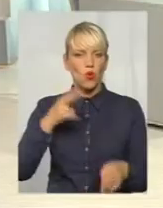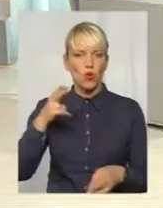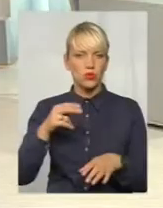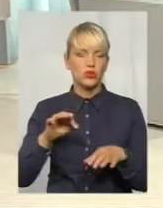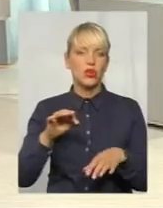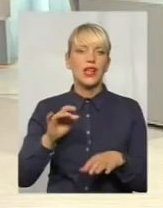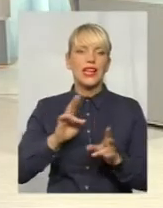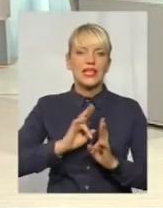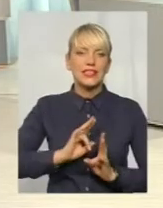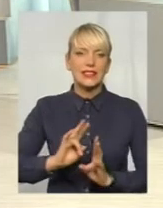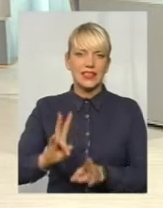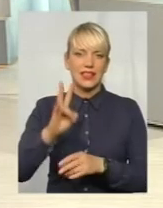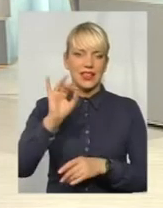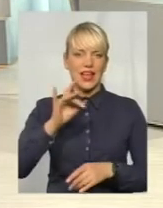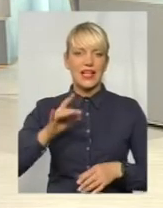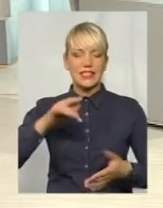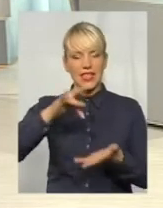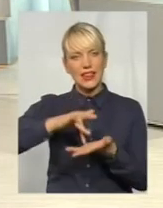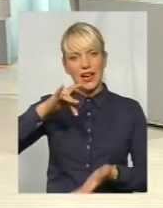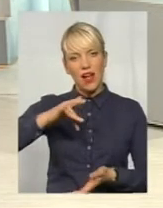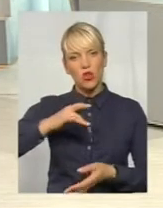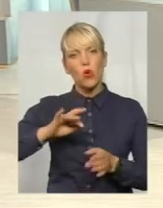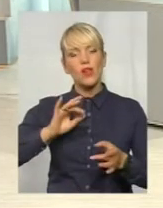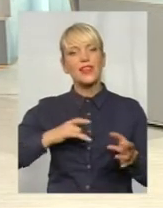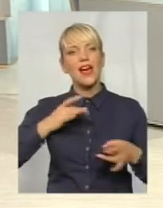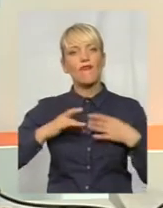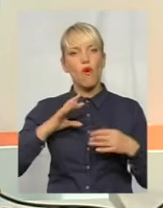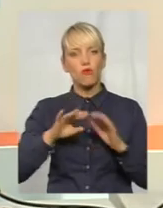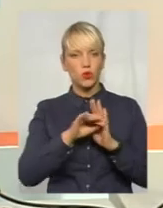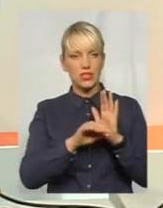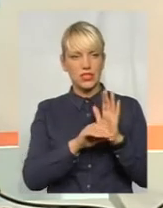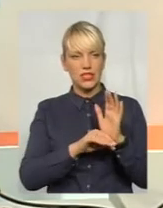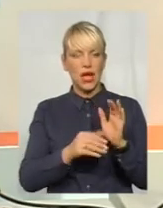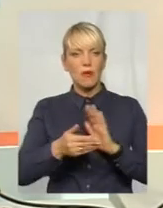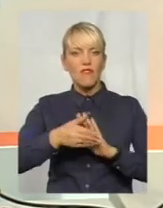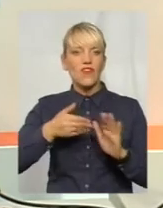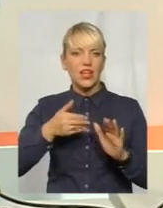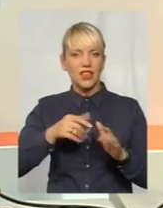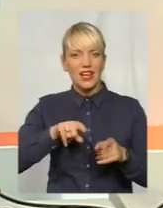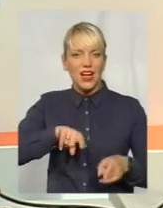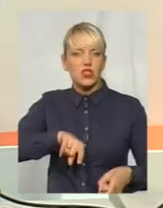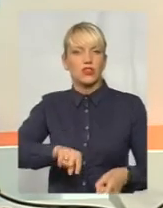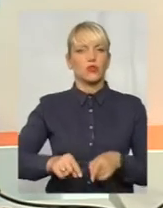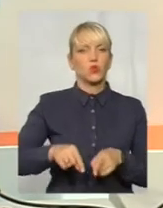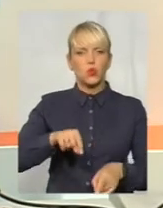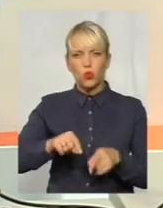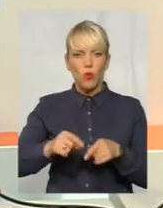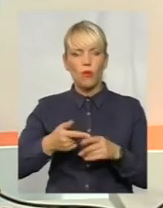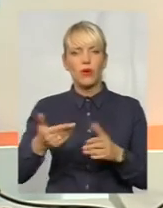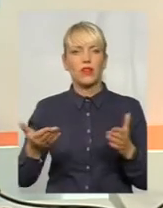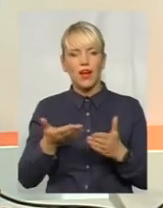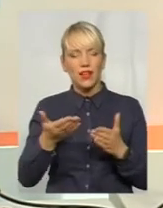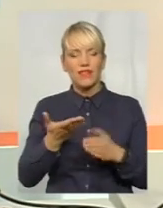центральну нервову систему, викликаючи фактично судоми, які дуже важко піддаються будь-якому